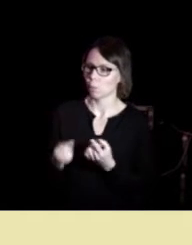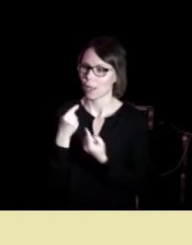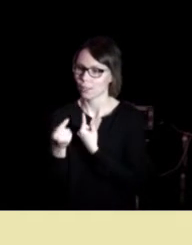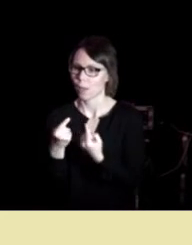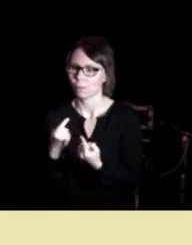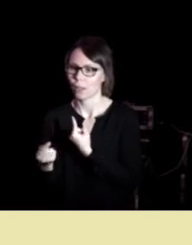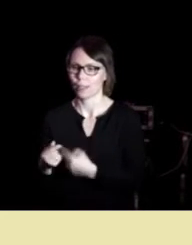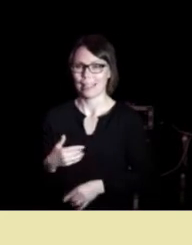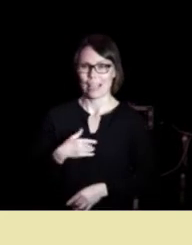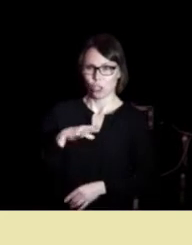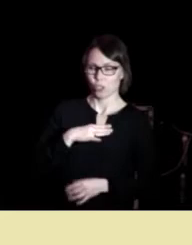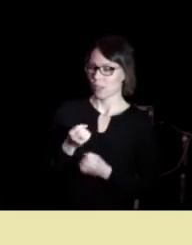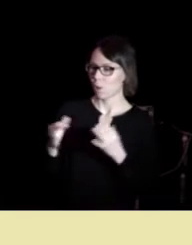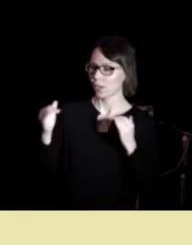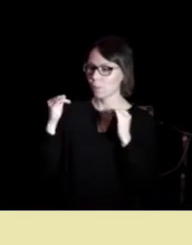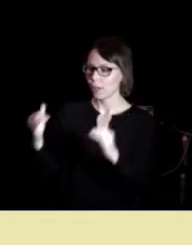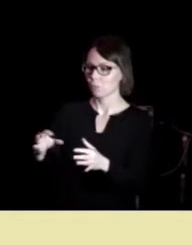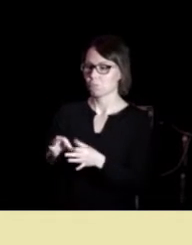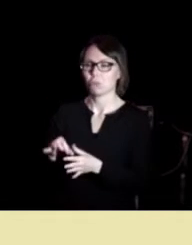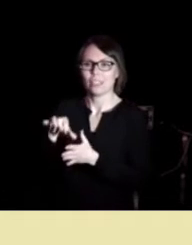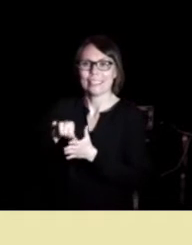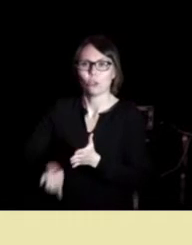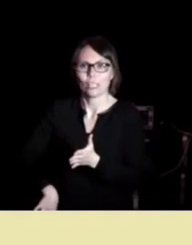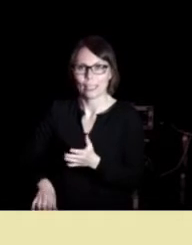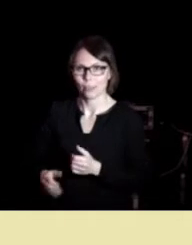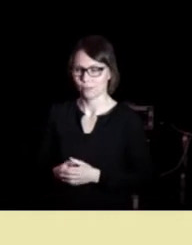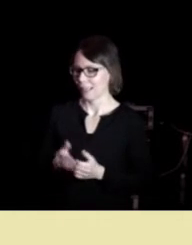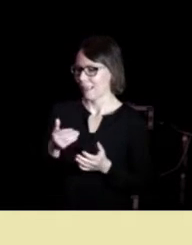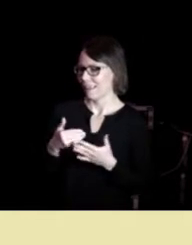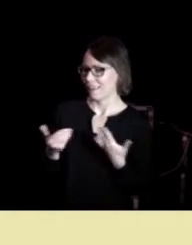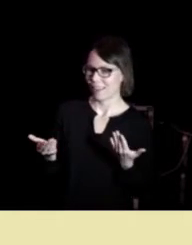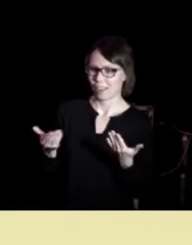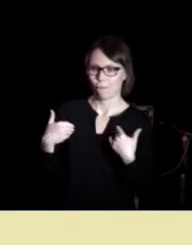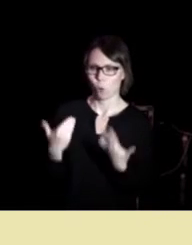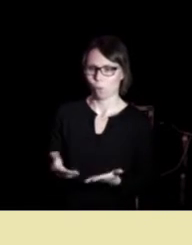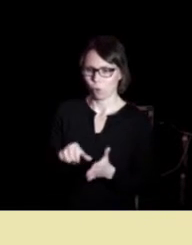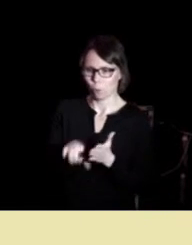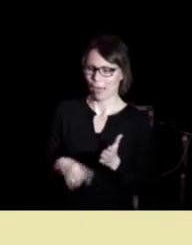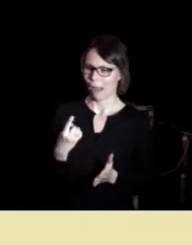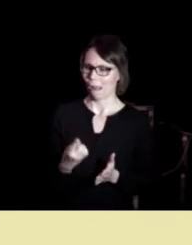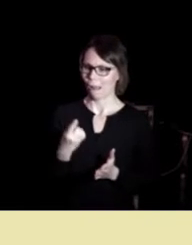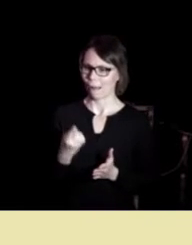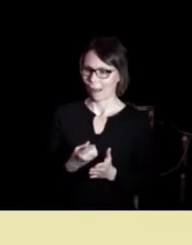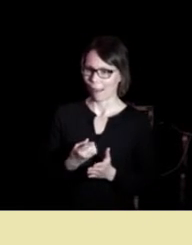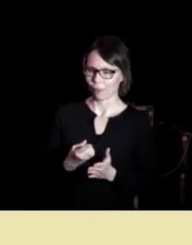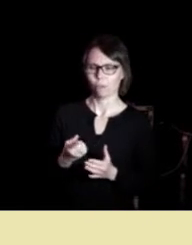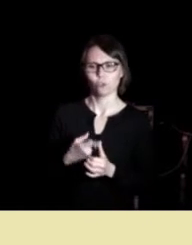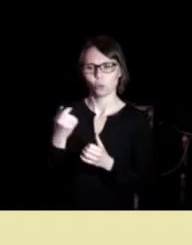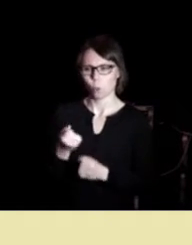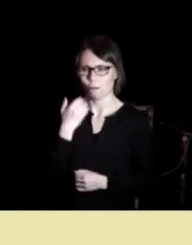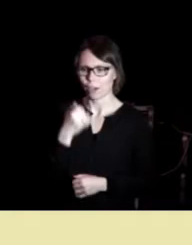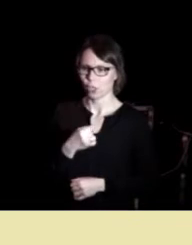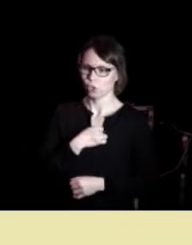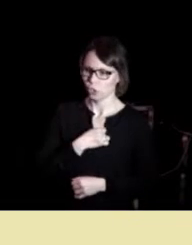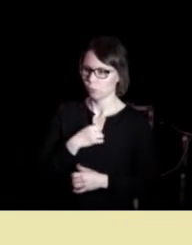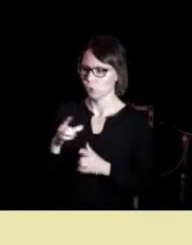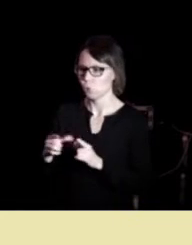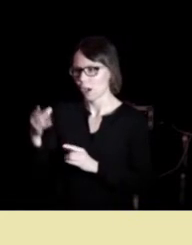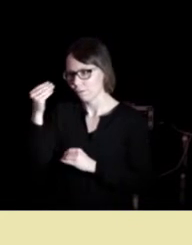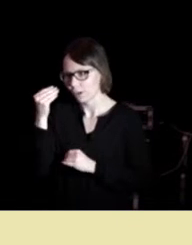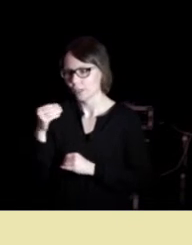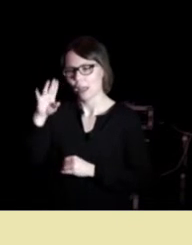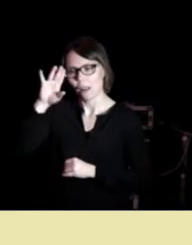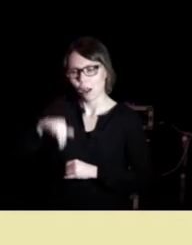synes at det er mange paralleller til kirurgi ingen får jo operere alene uten at man er trygg på at den uerfarene kjenner